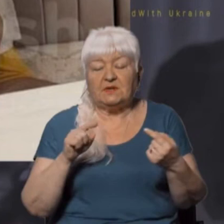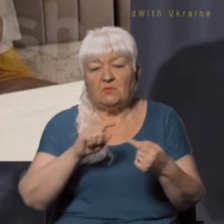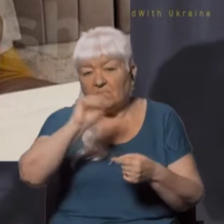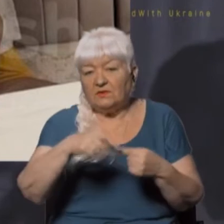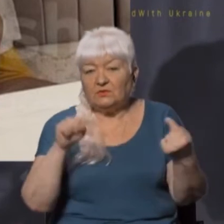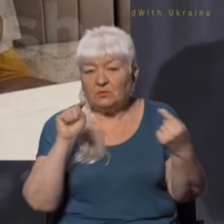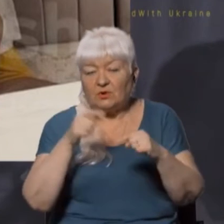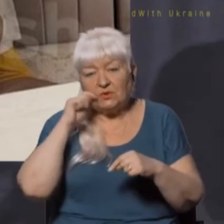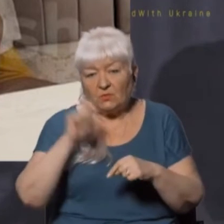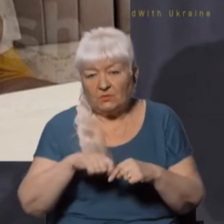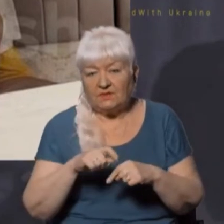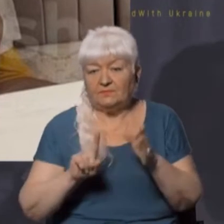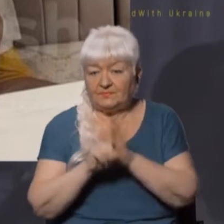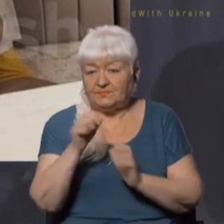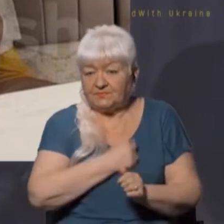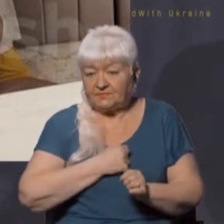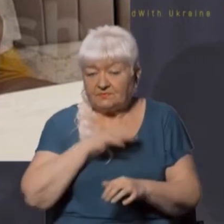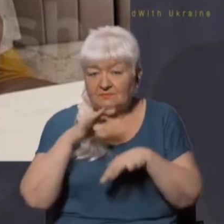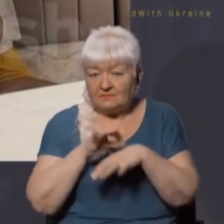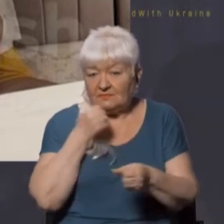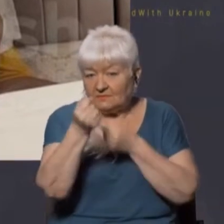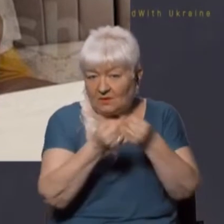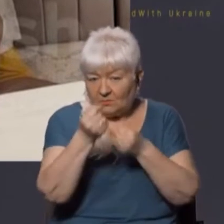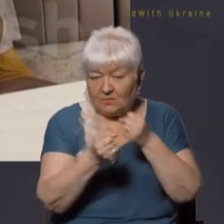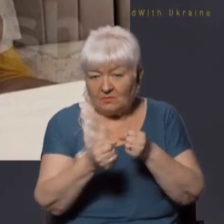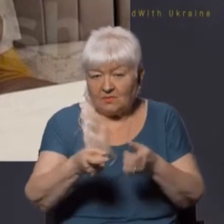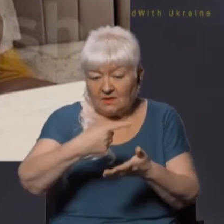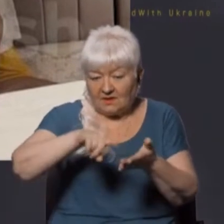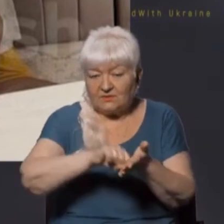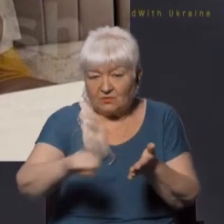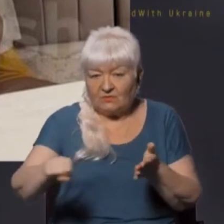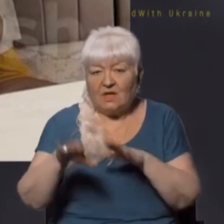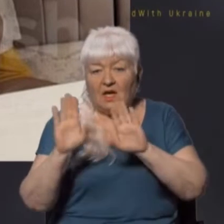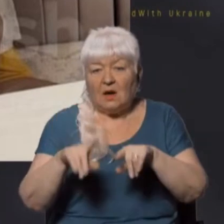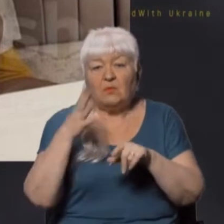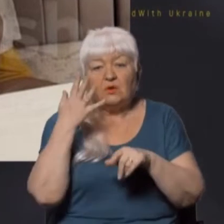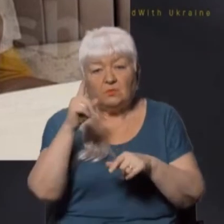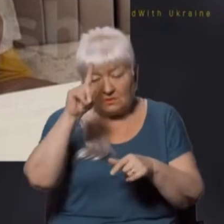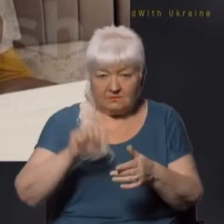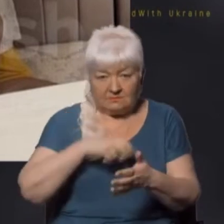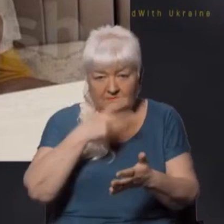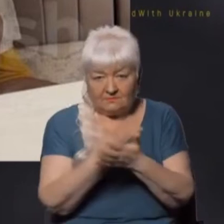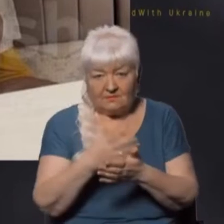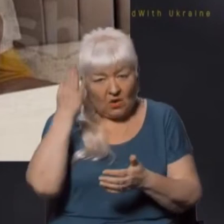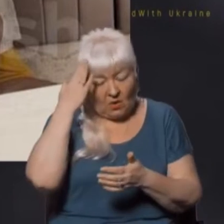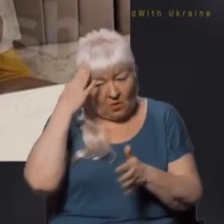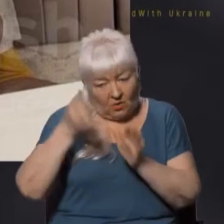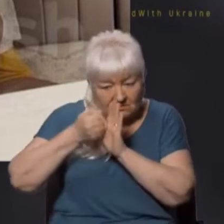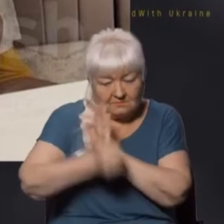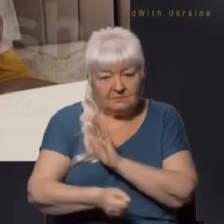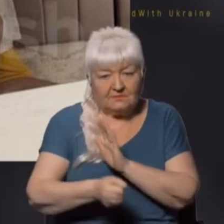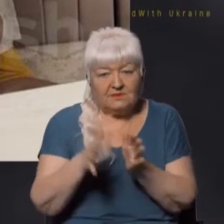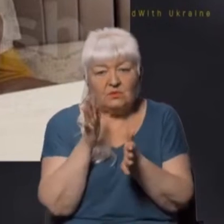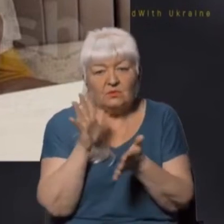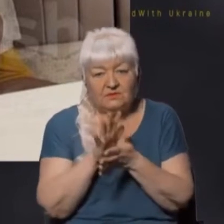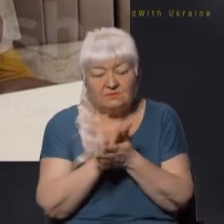«Меж». Спочатку розручена жінка побила свого чоловіка з коврідкою, а після того, як він тратив свідомість, засунула голову в смітник. Після чого